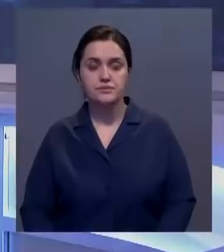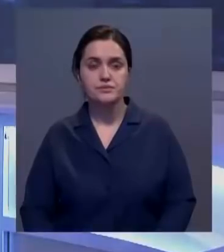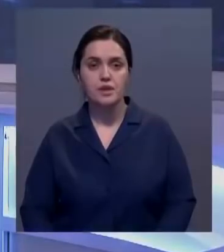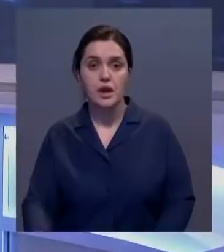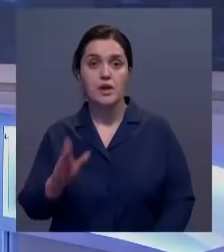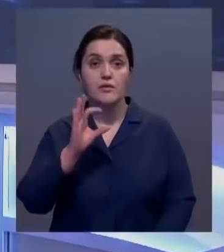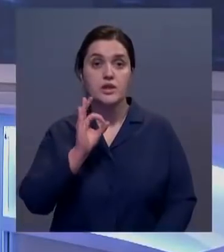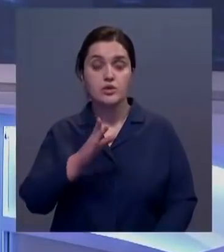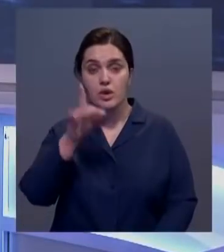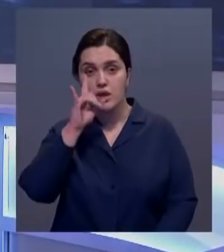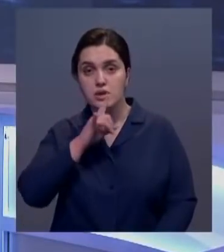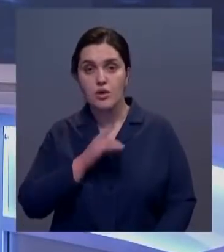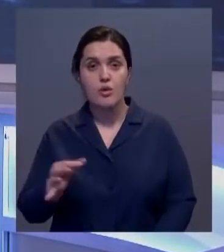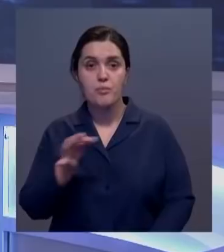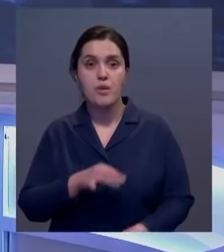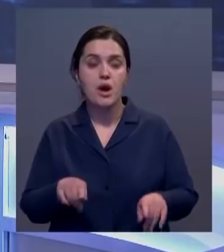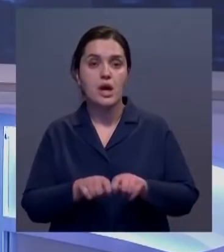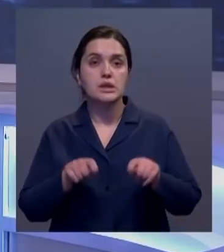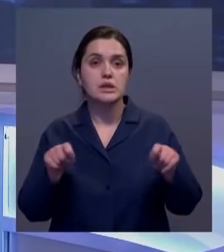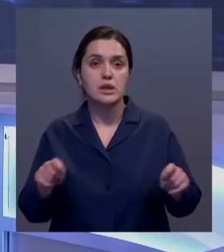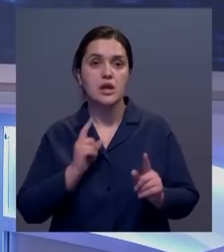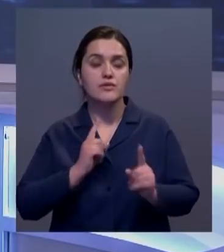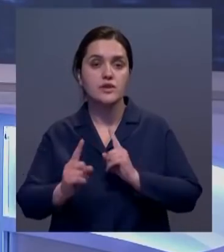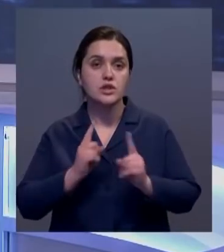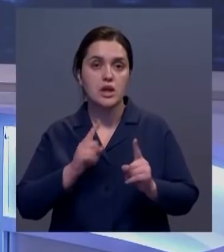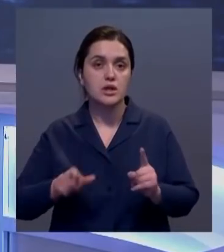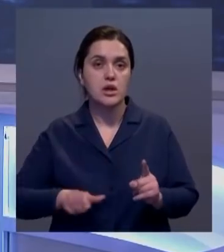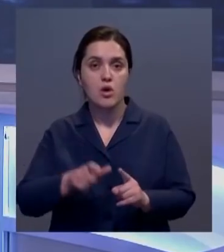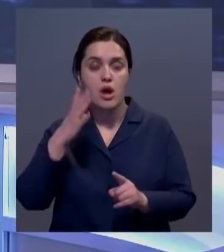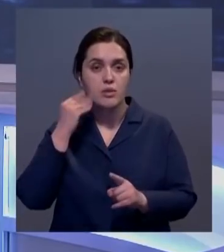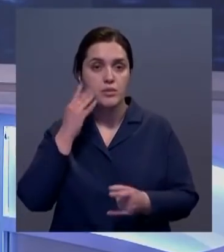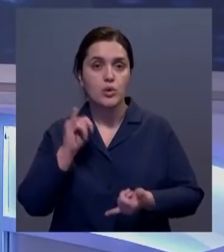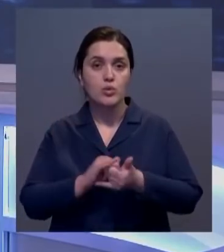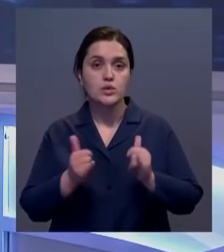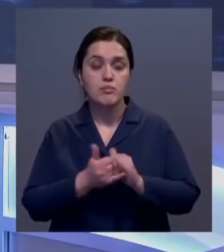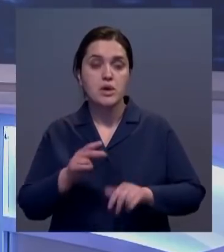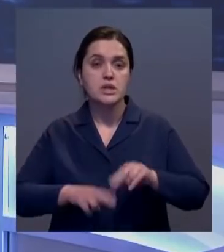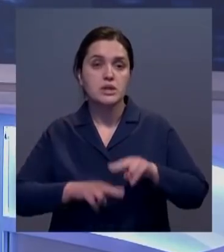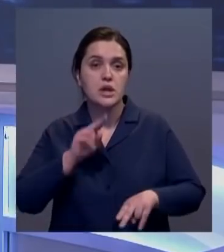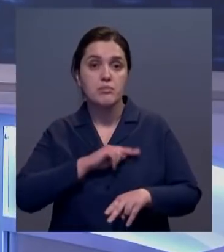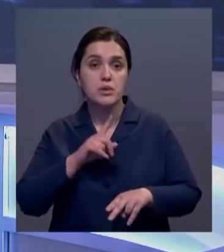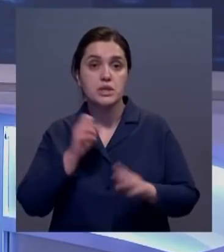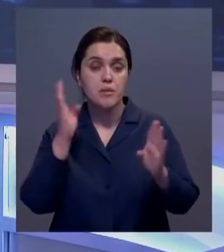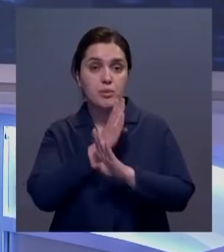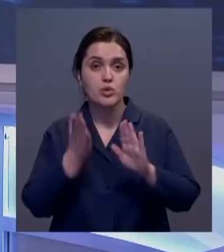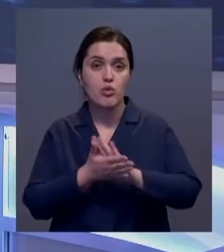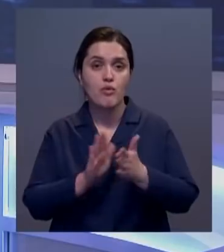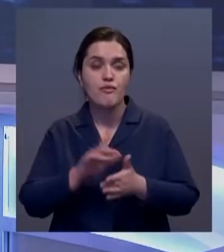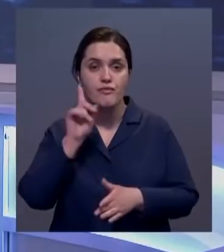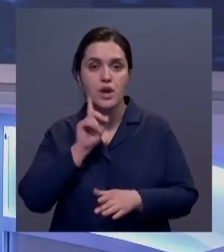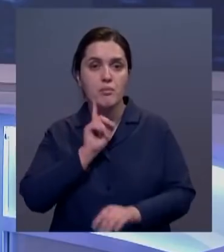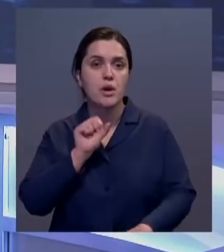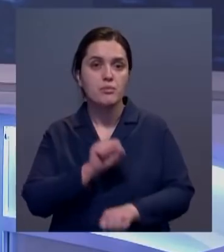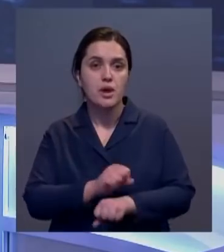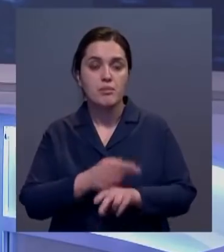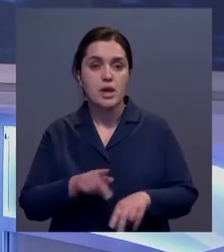Восточно-Казахстанской области открыто движение на участке дороги Алматы-Усть-Каменогорск. Строительные работы из-за погодных условий временно